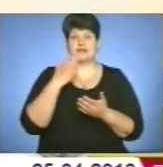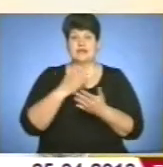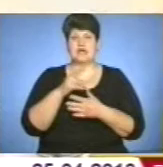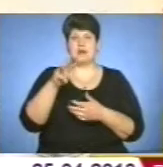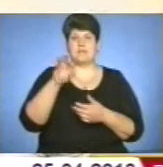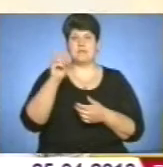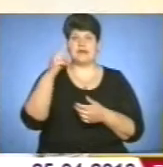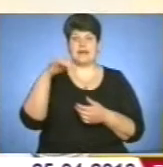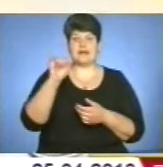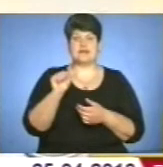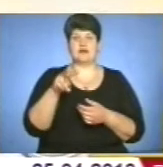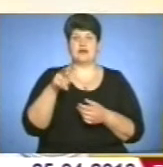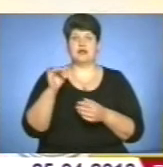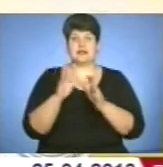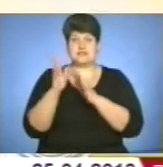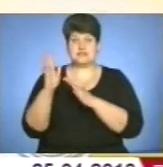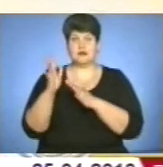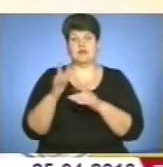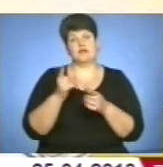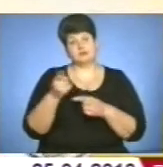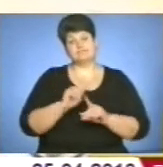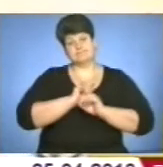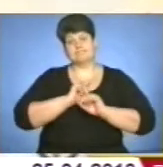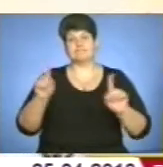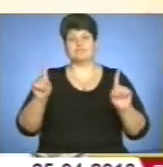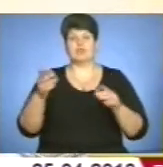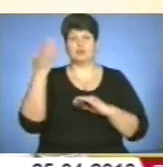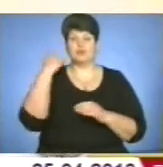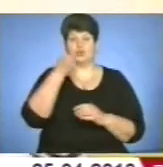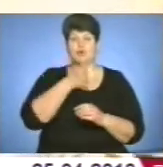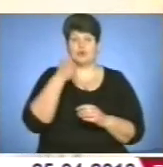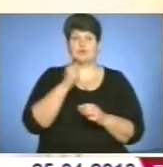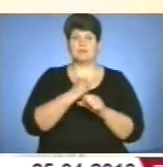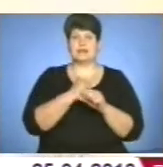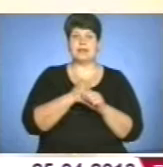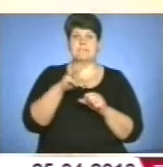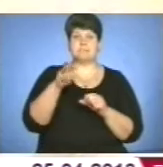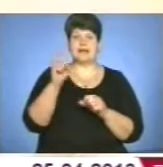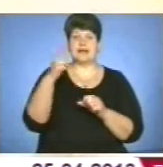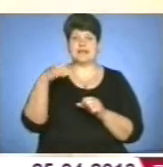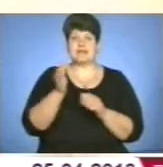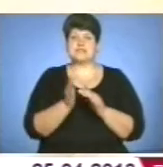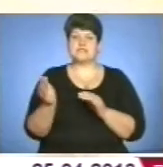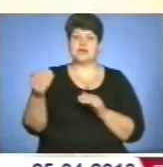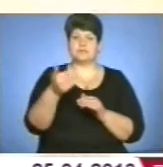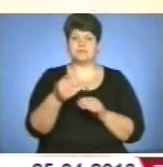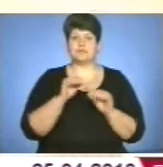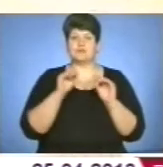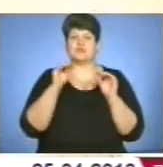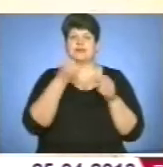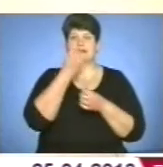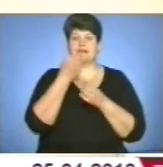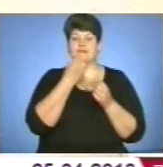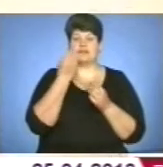але Тернопіль цим відрізняється. Ви знаєте, минулого року ми зробили медіазакапелок, ми посадили квіти з разом з журналістами